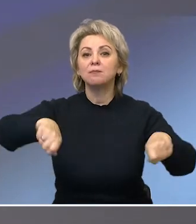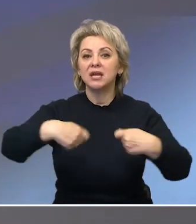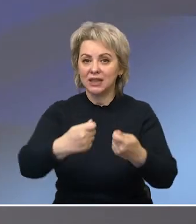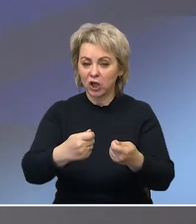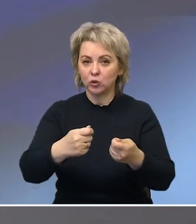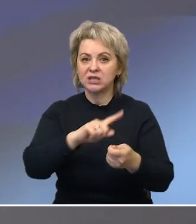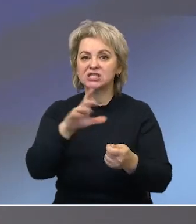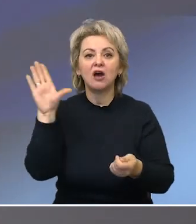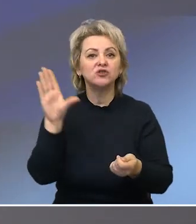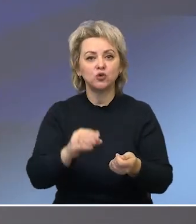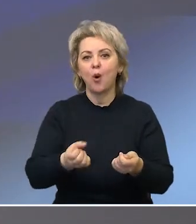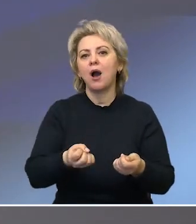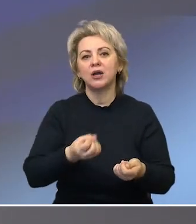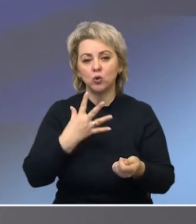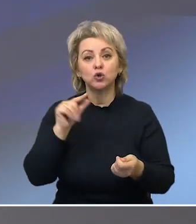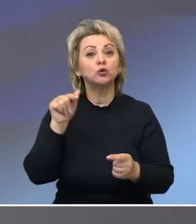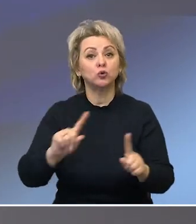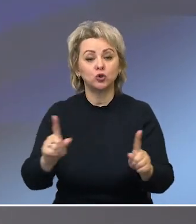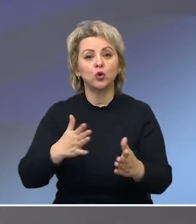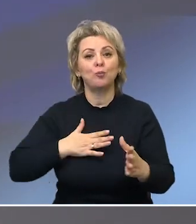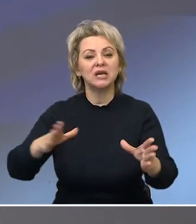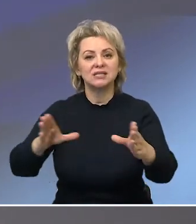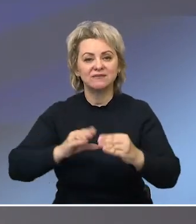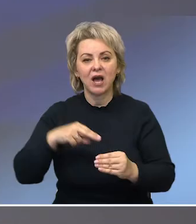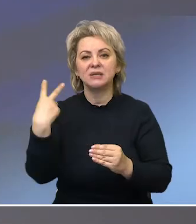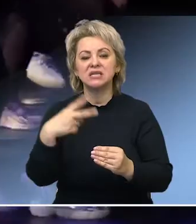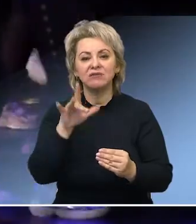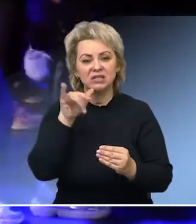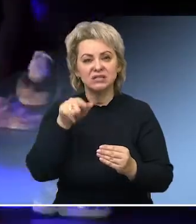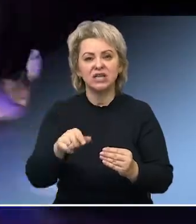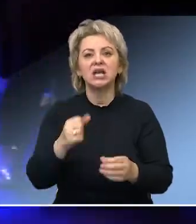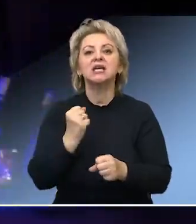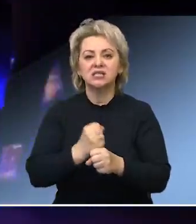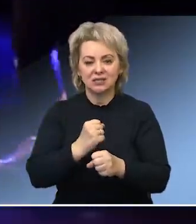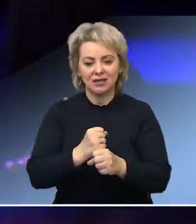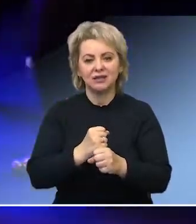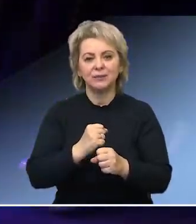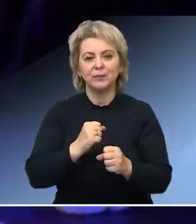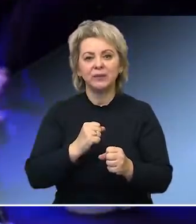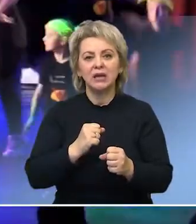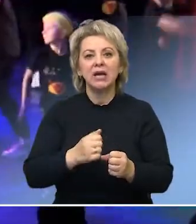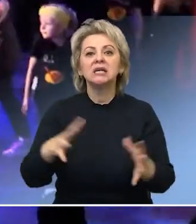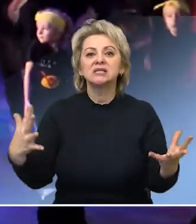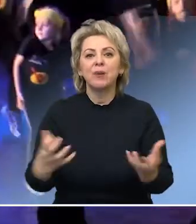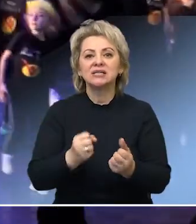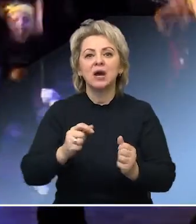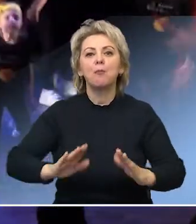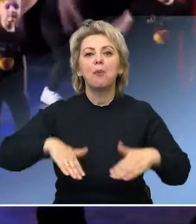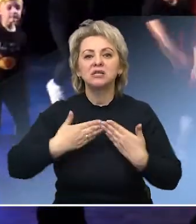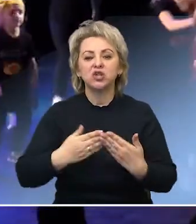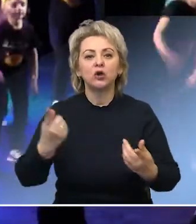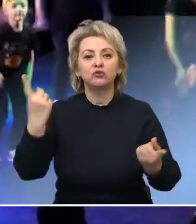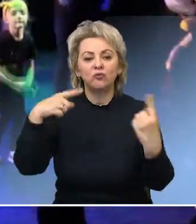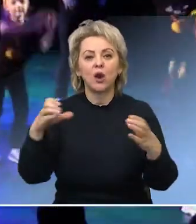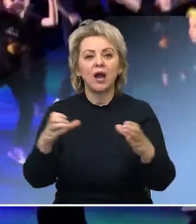хорошее, то, что мы с Вами за 20 лет создали. Спасатели поздравили творческие коллективы городского